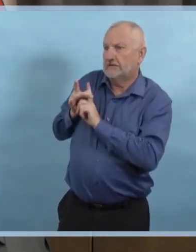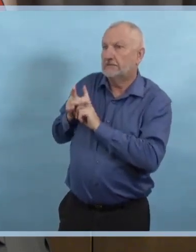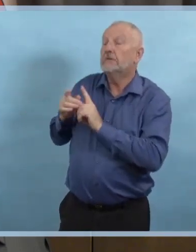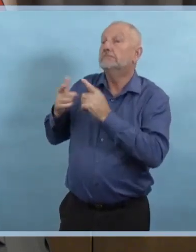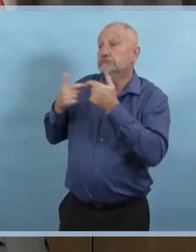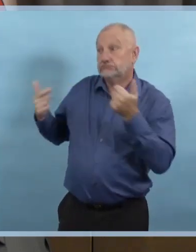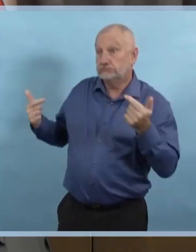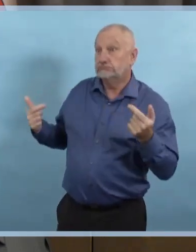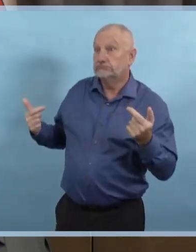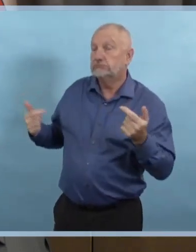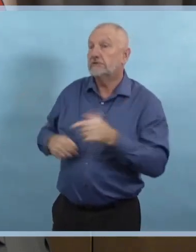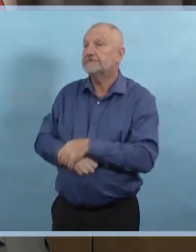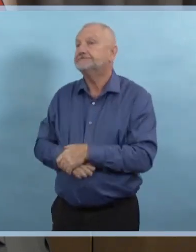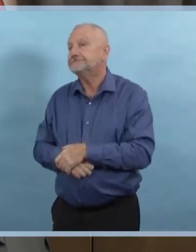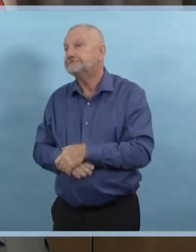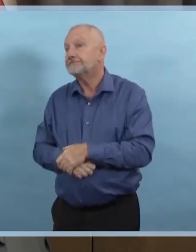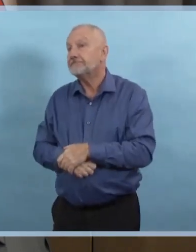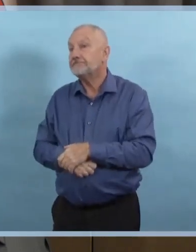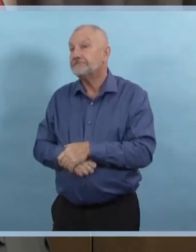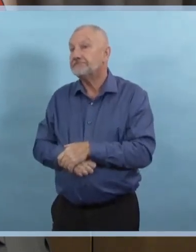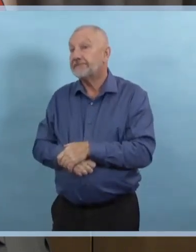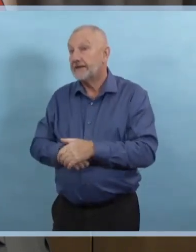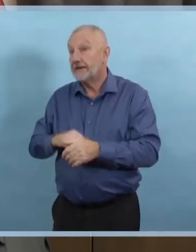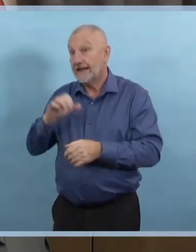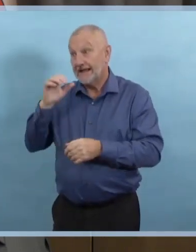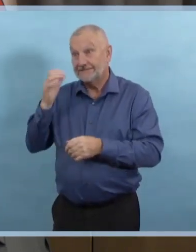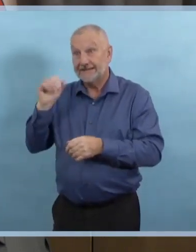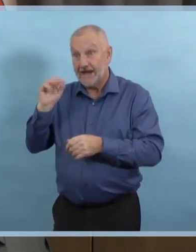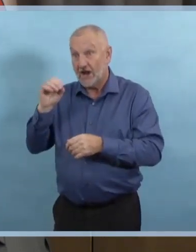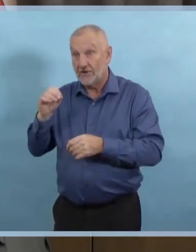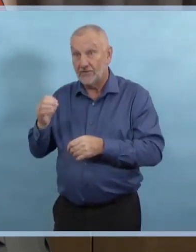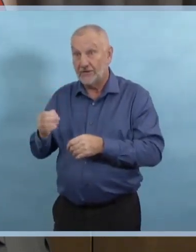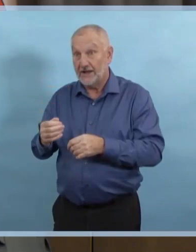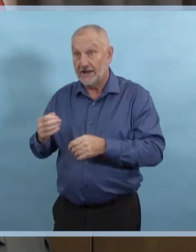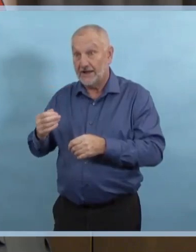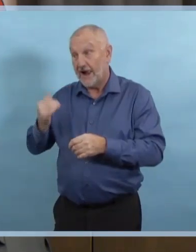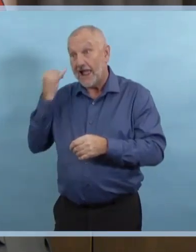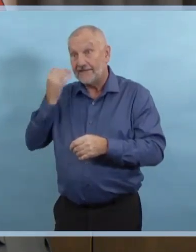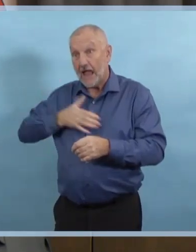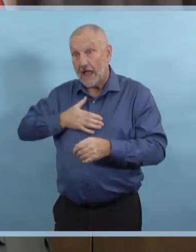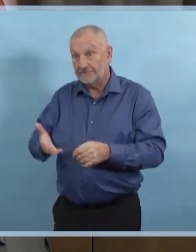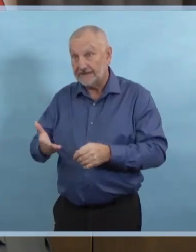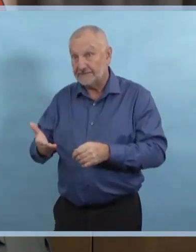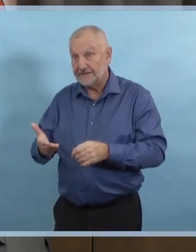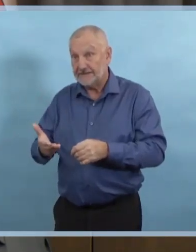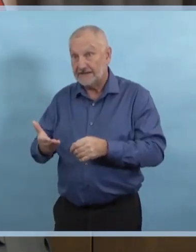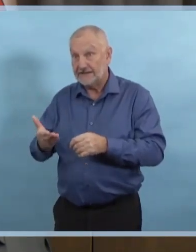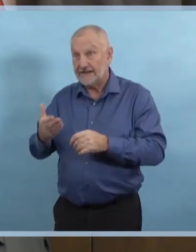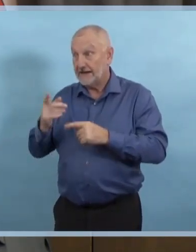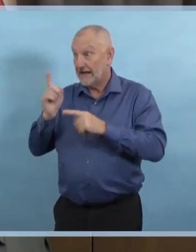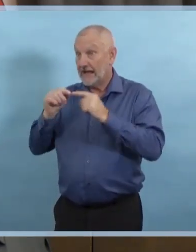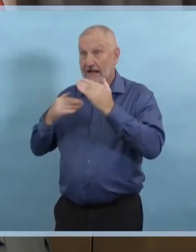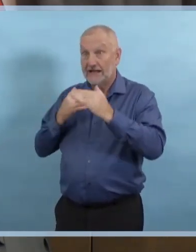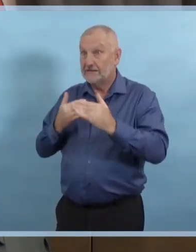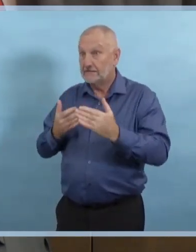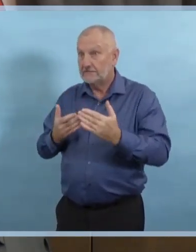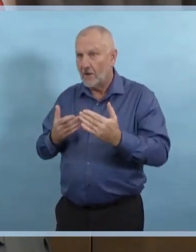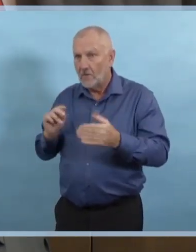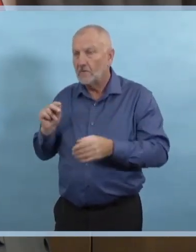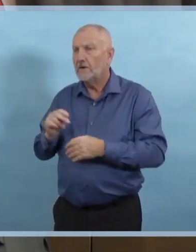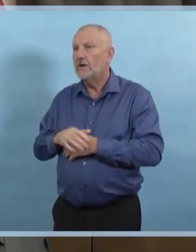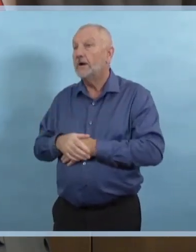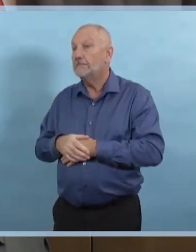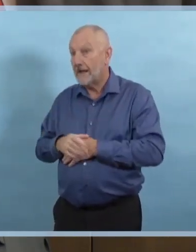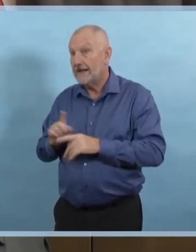recevoir. Mais de faire part de renseignements sur vos symptômes et vos contacts proches avec un cas confirmé de COVID-19